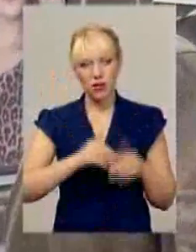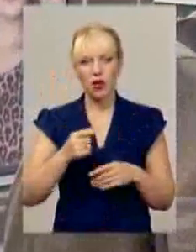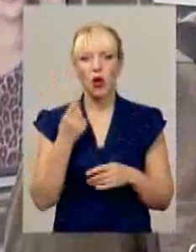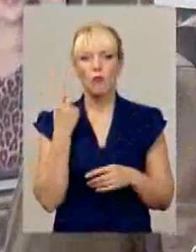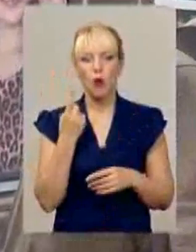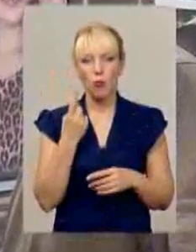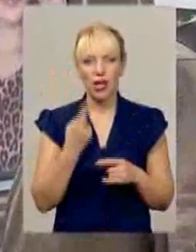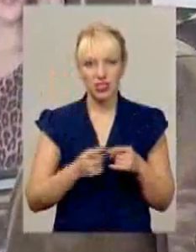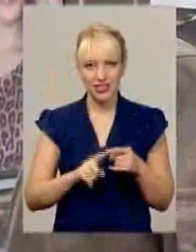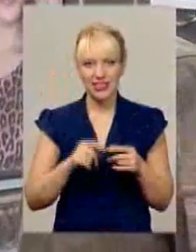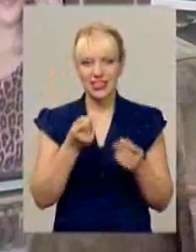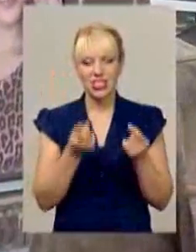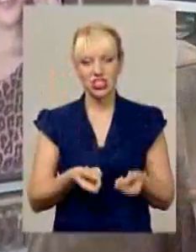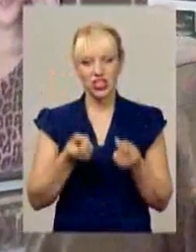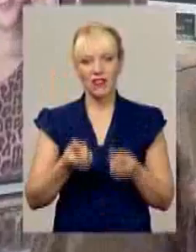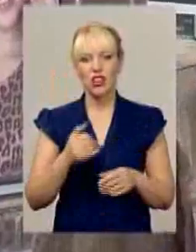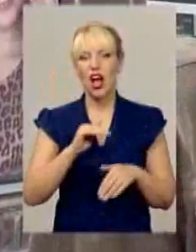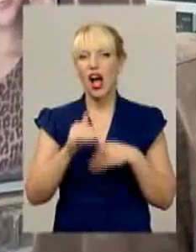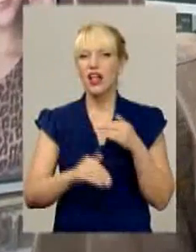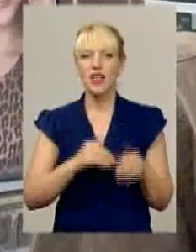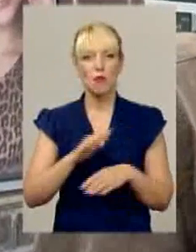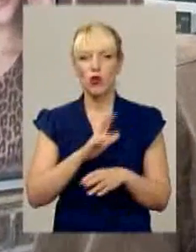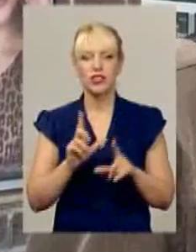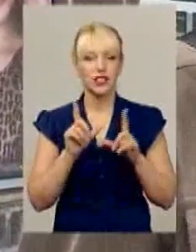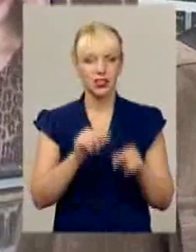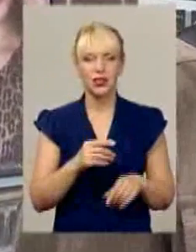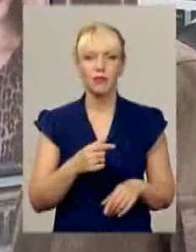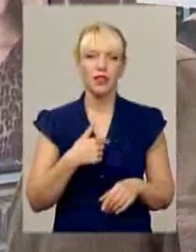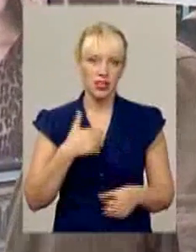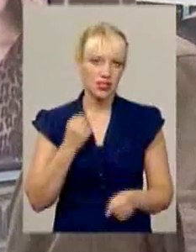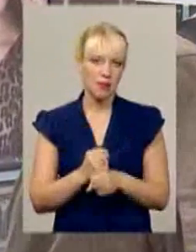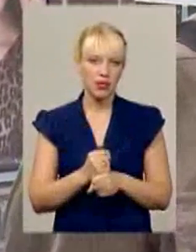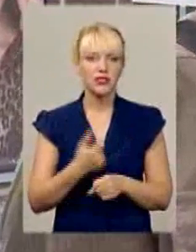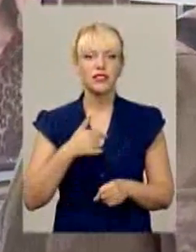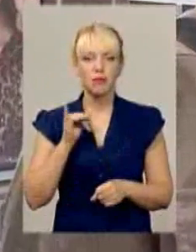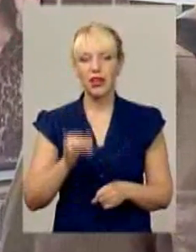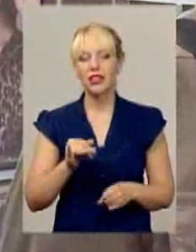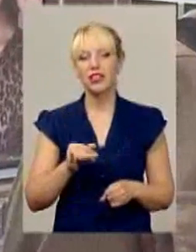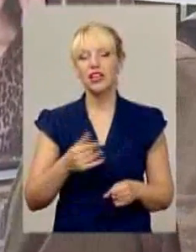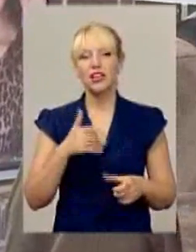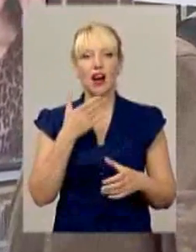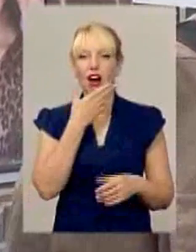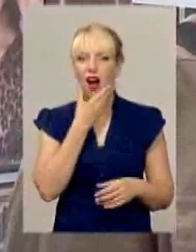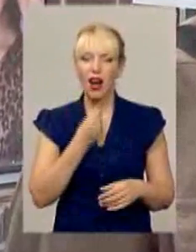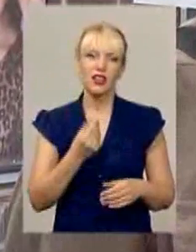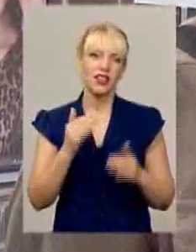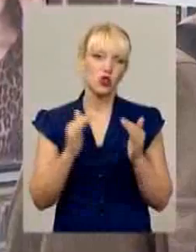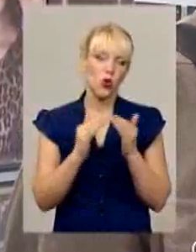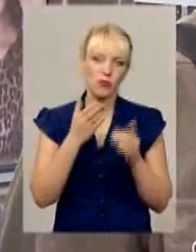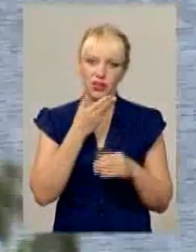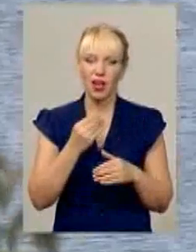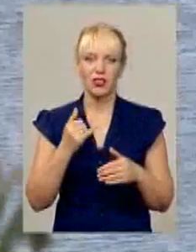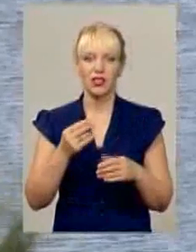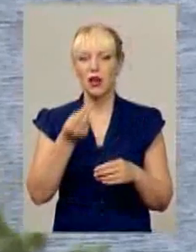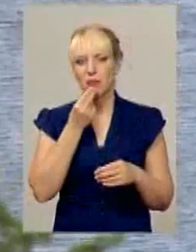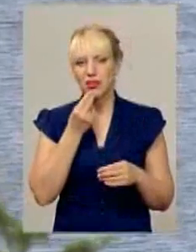дешевше. На море не їдемо із-за принципу. І сервіс, і красиві домики, дешеві питання, і